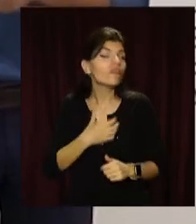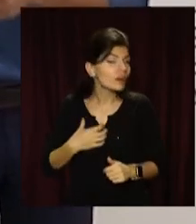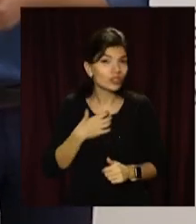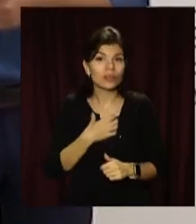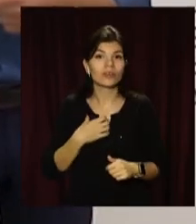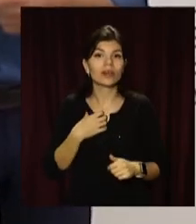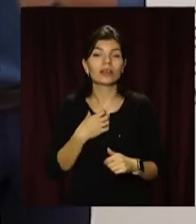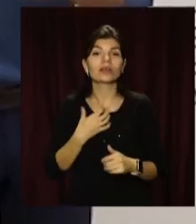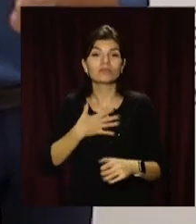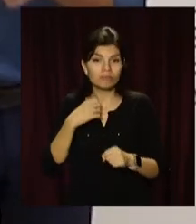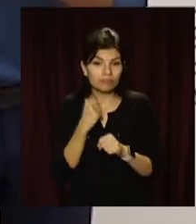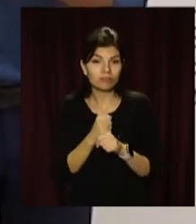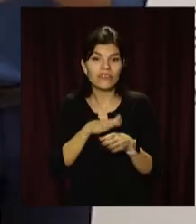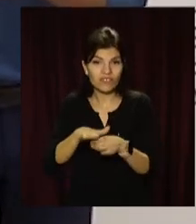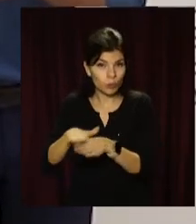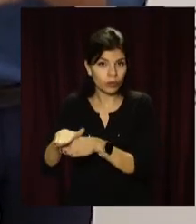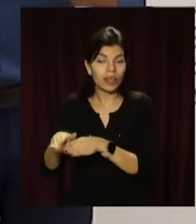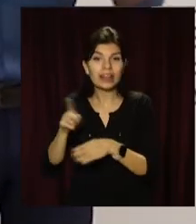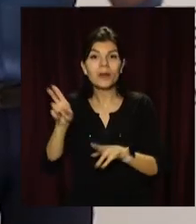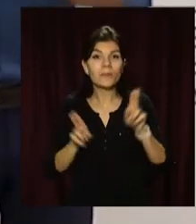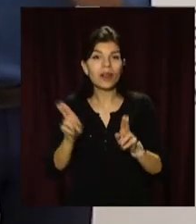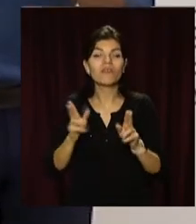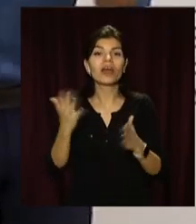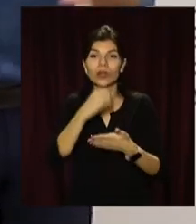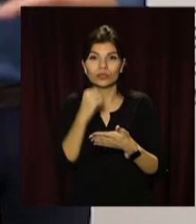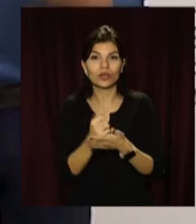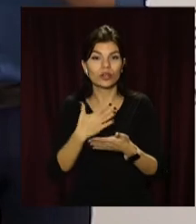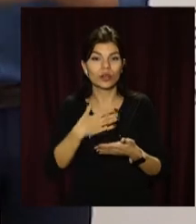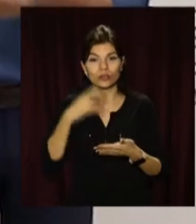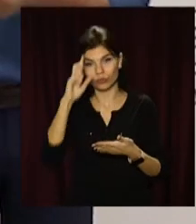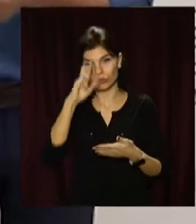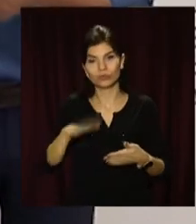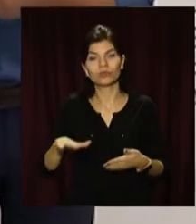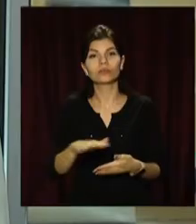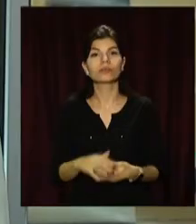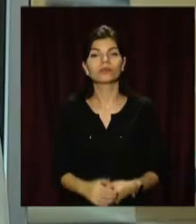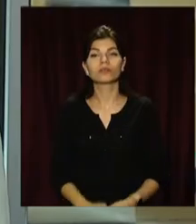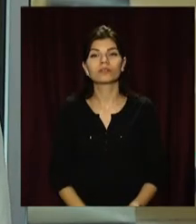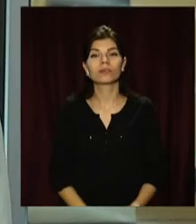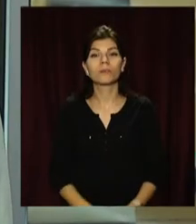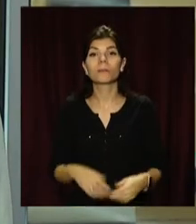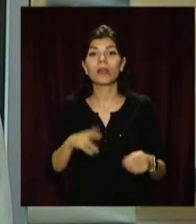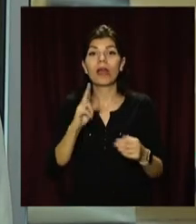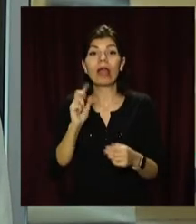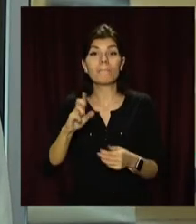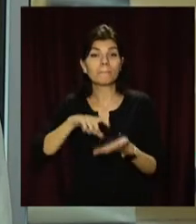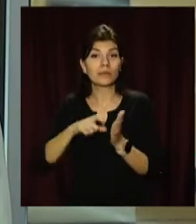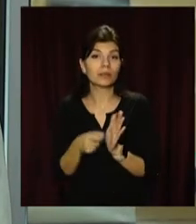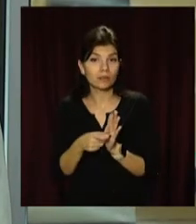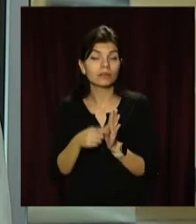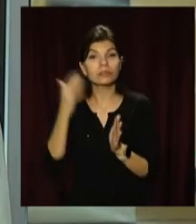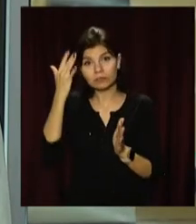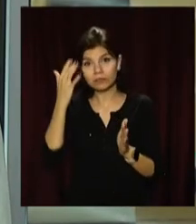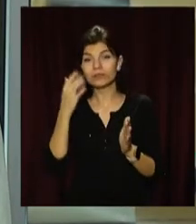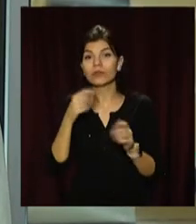важливо саме дотримуватися тих правил, які встановлені в нашій країні. Кабмін планує запровадити